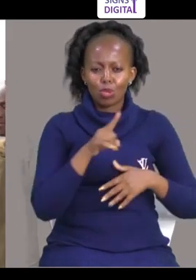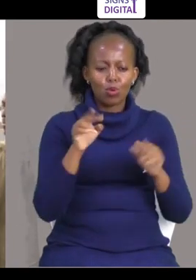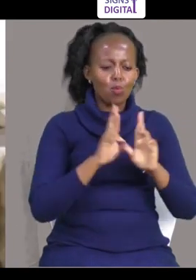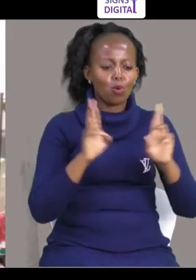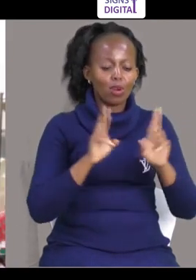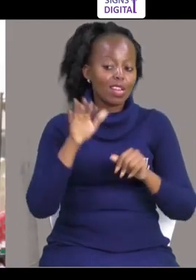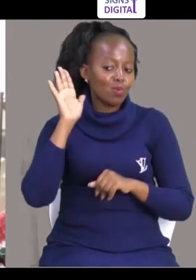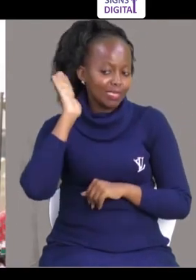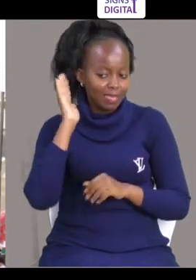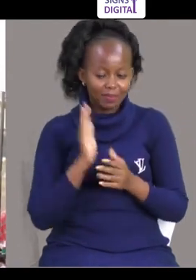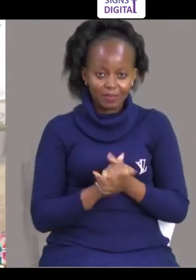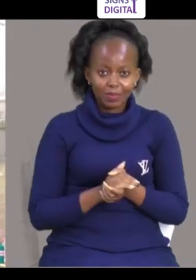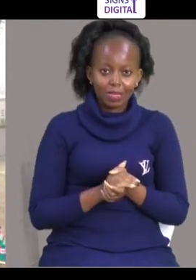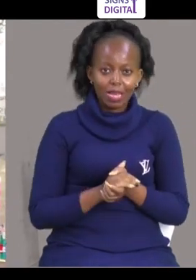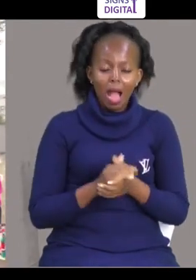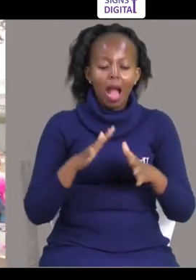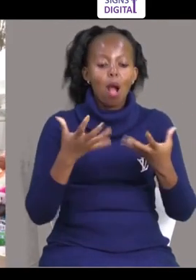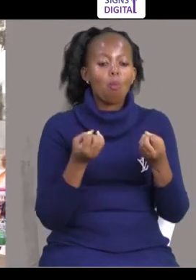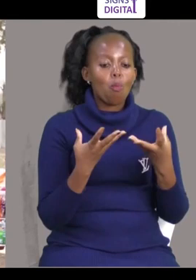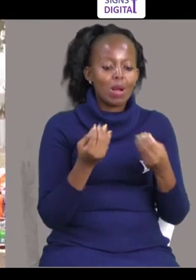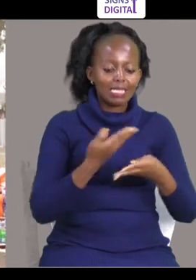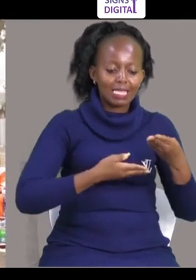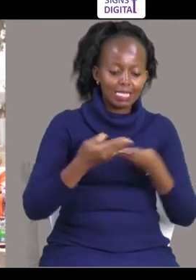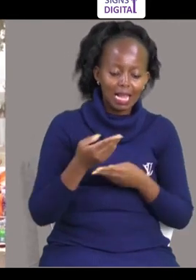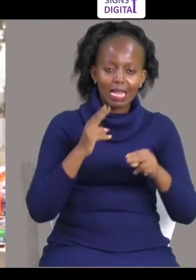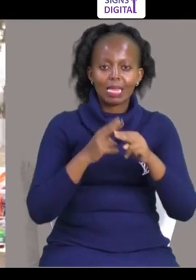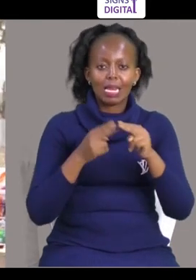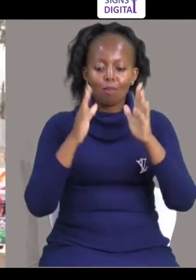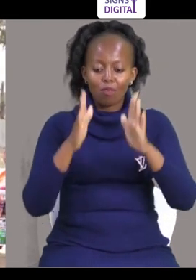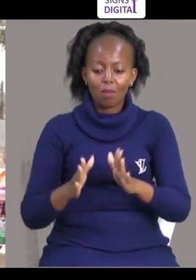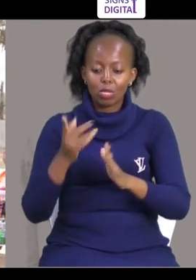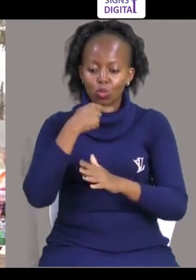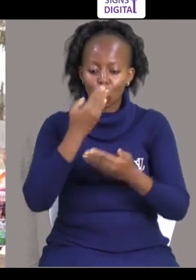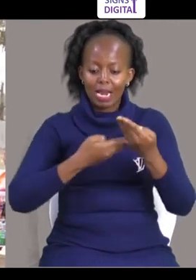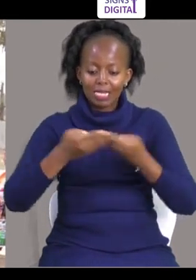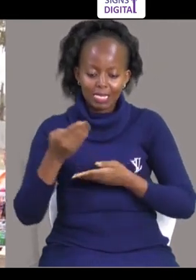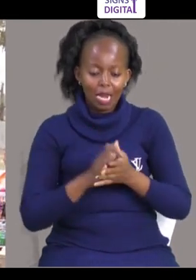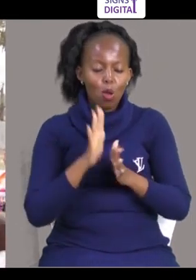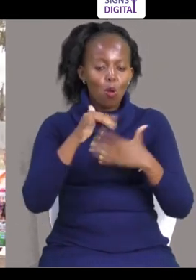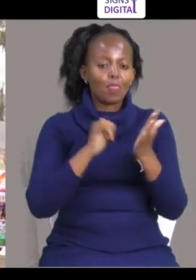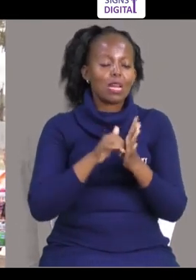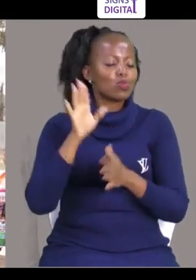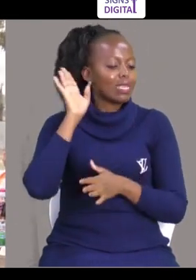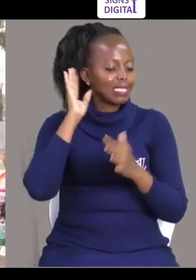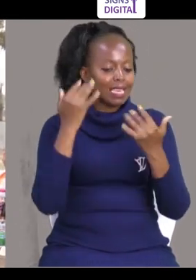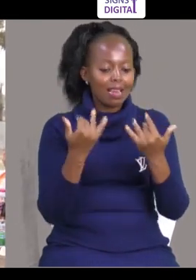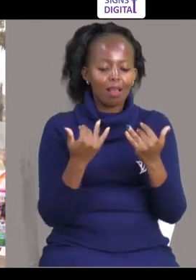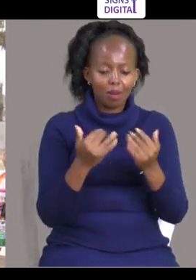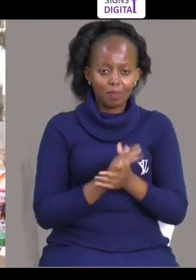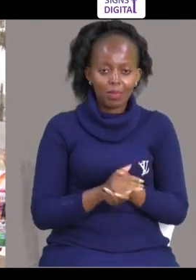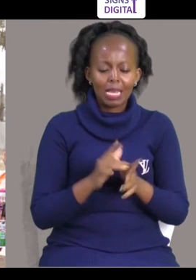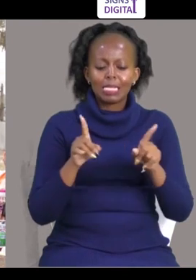Haya wangatu wako tayari tusikie Zinauzu aje Jina la anaye uza ni nani